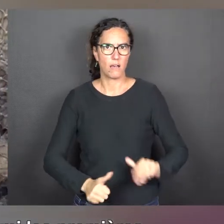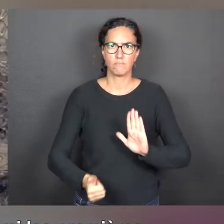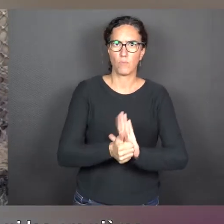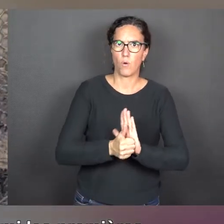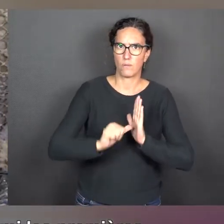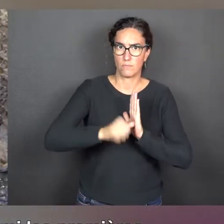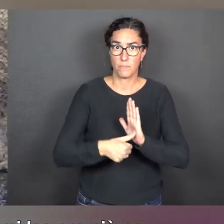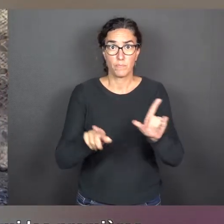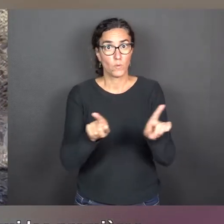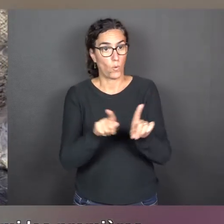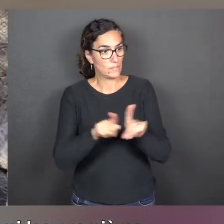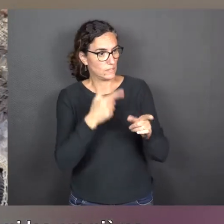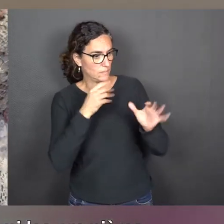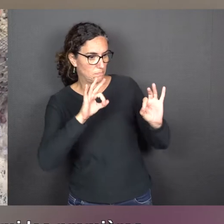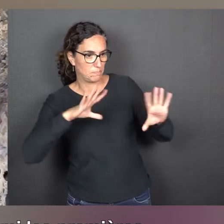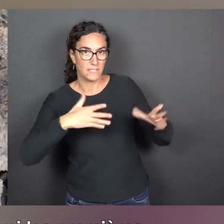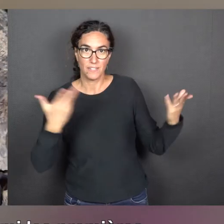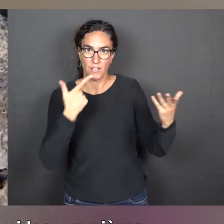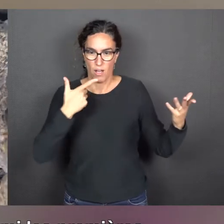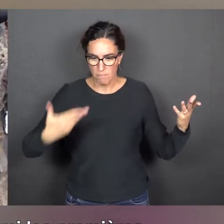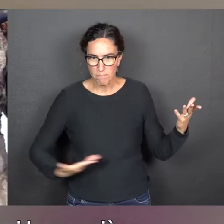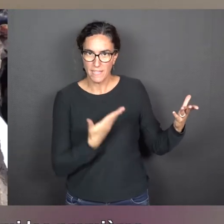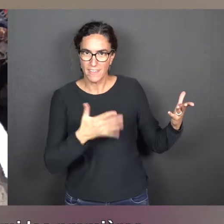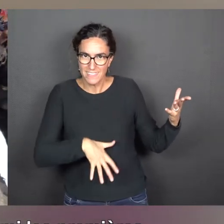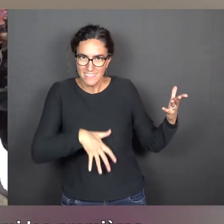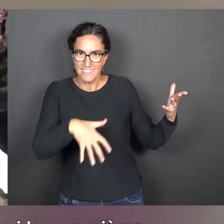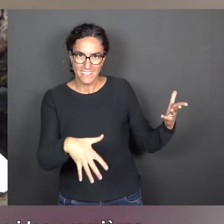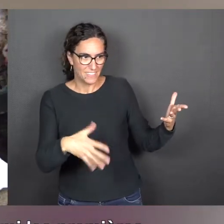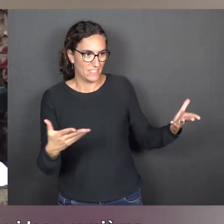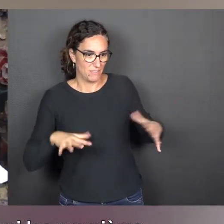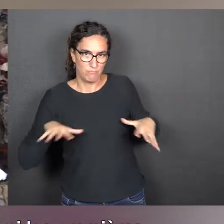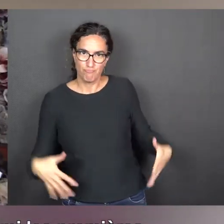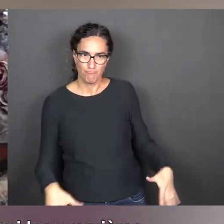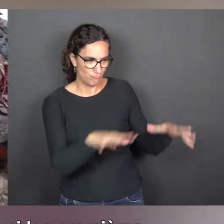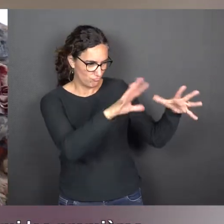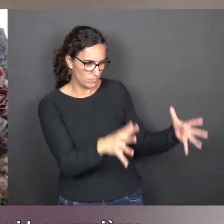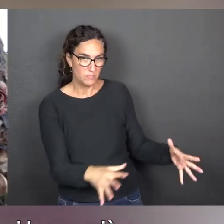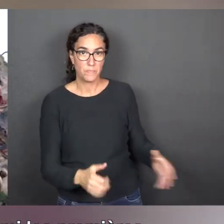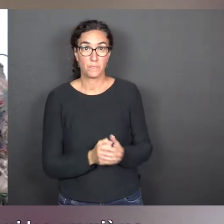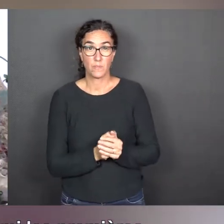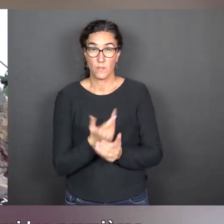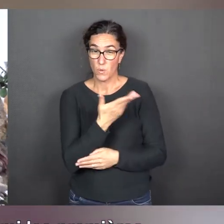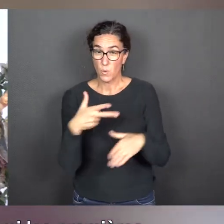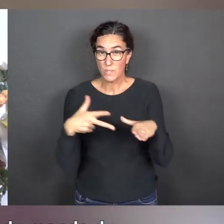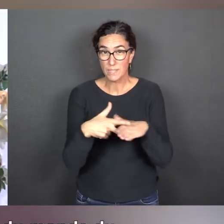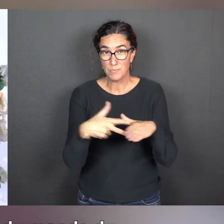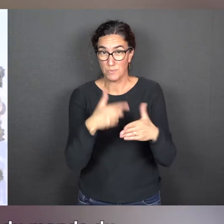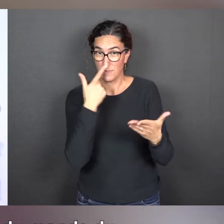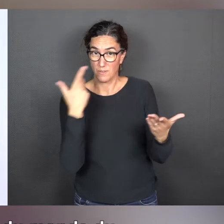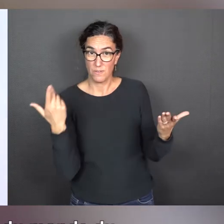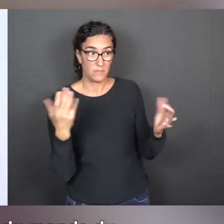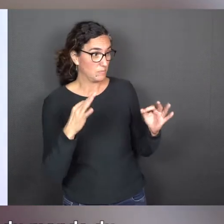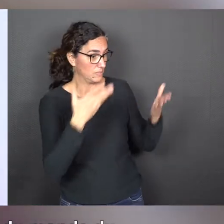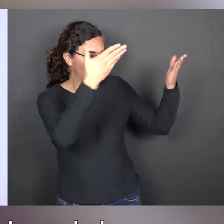aussi de la maternité. Et parmi les premières nanas, on a ces personnages qui semblent presque